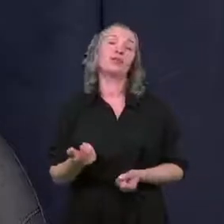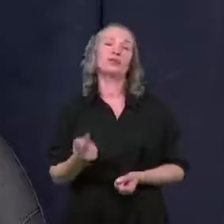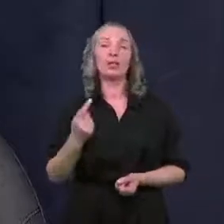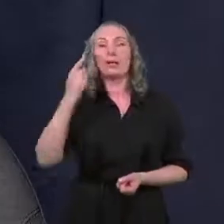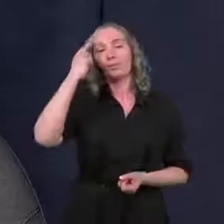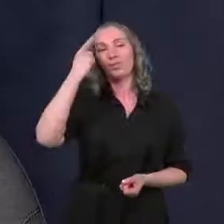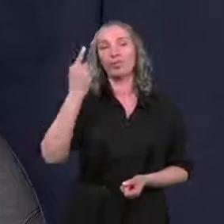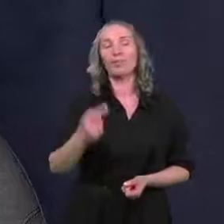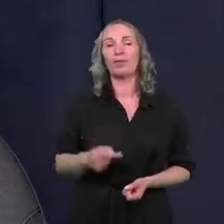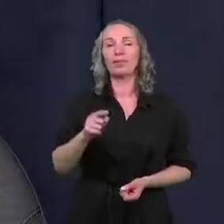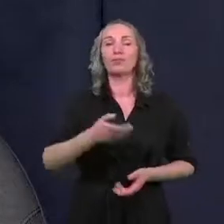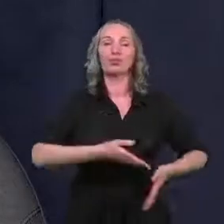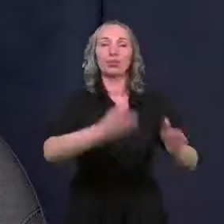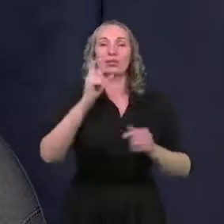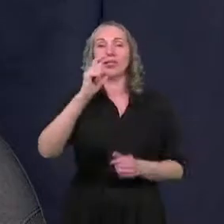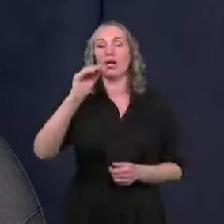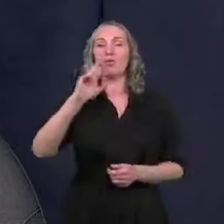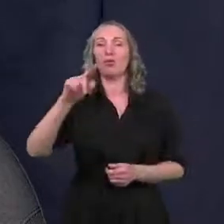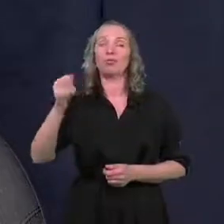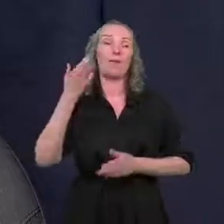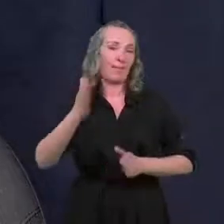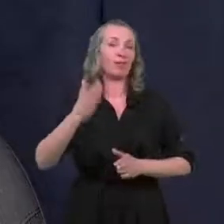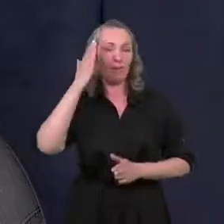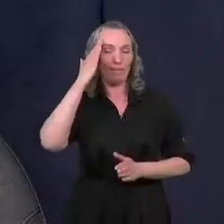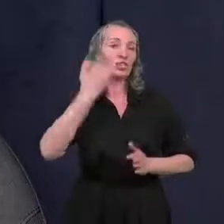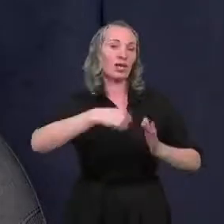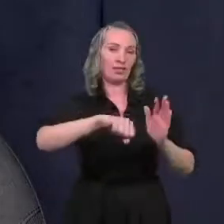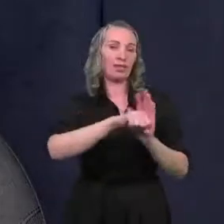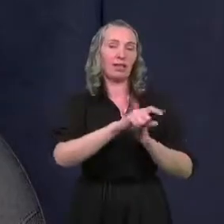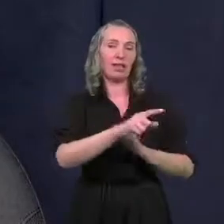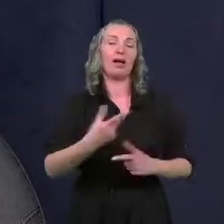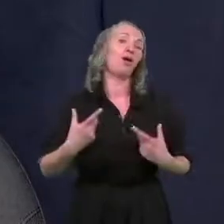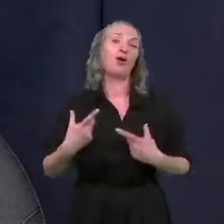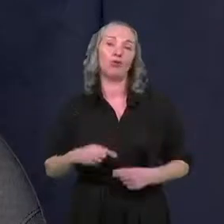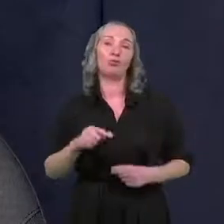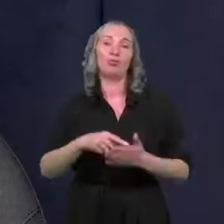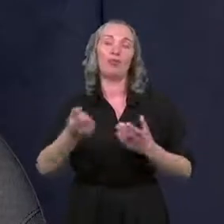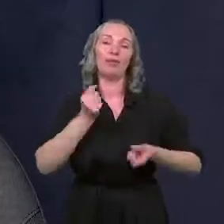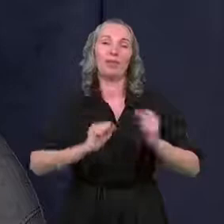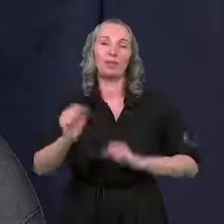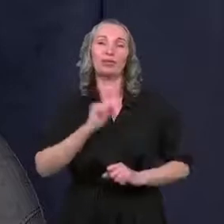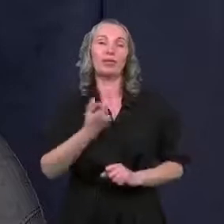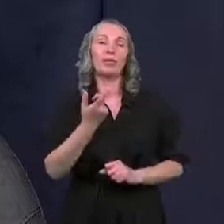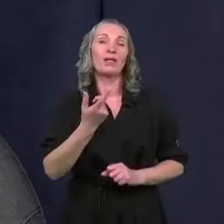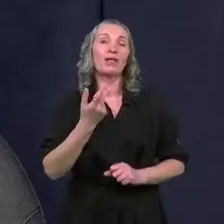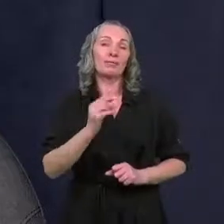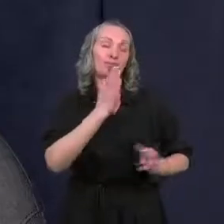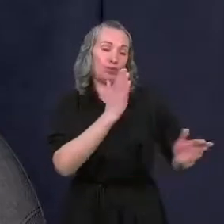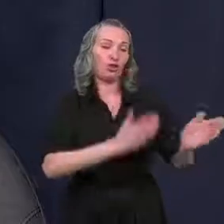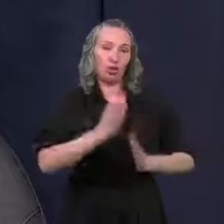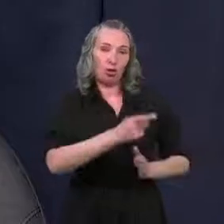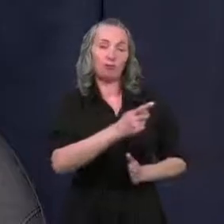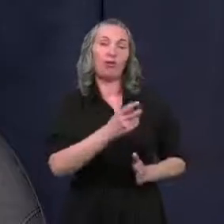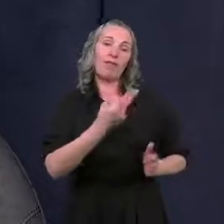przypomnę, że przy ulicy Celulozowej też będą mieszkania przeznaczone dla takich osób. Przede wszystkim przystosowane.